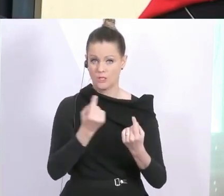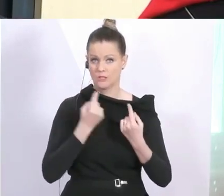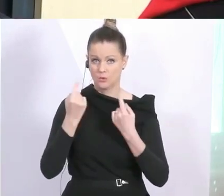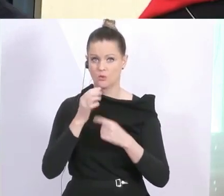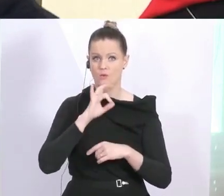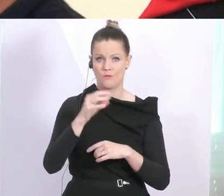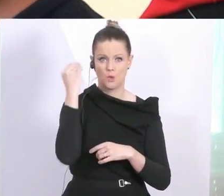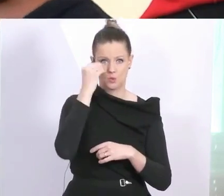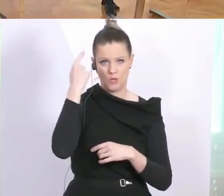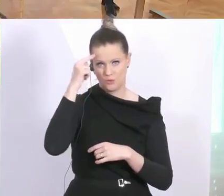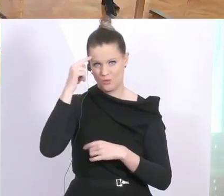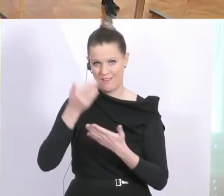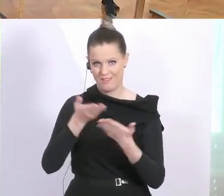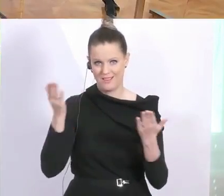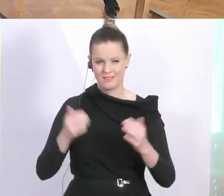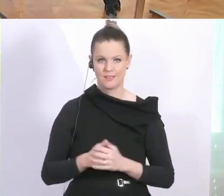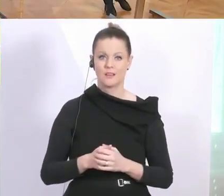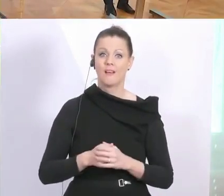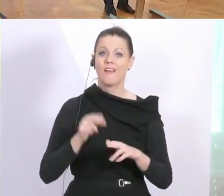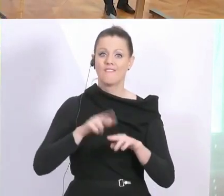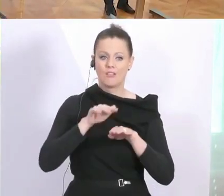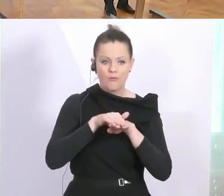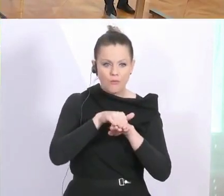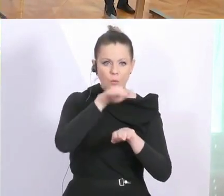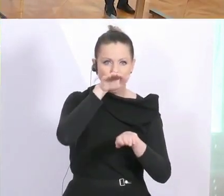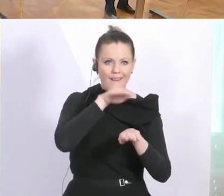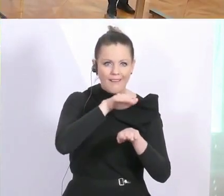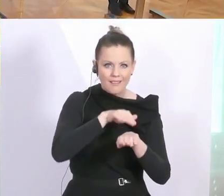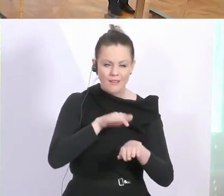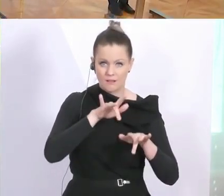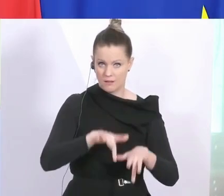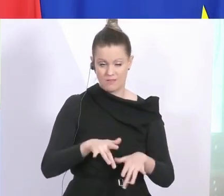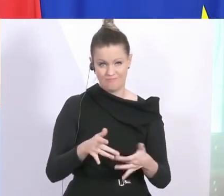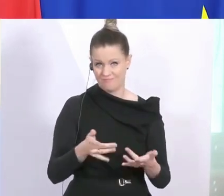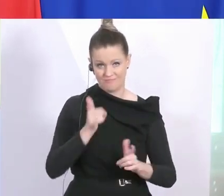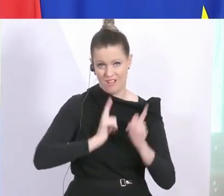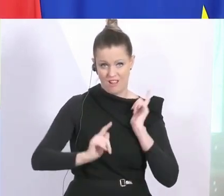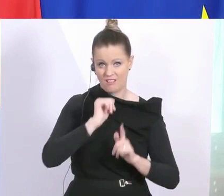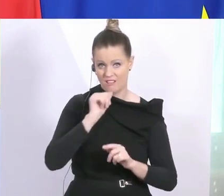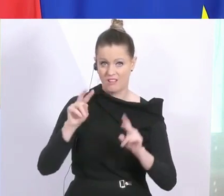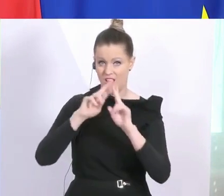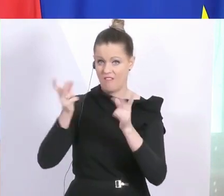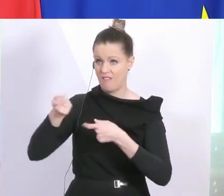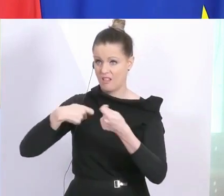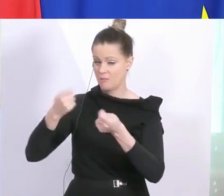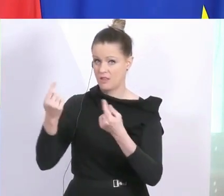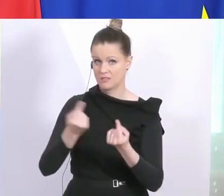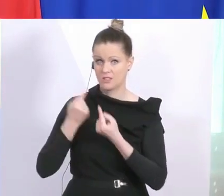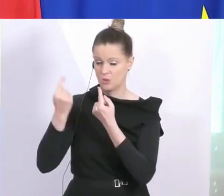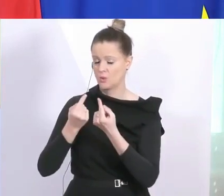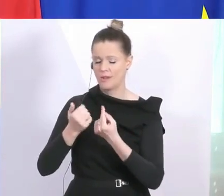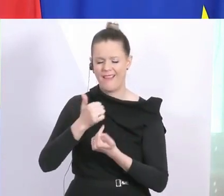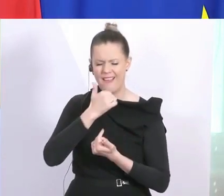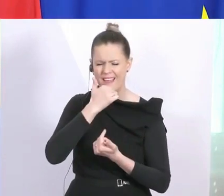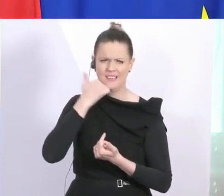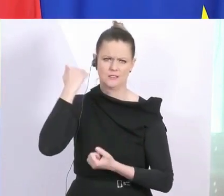Studenten? Also es wäre schön, wenn es Vorräte gäbe. Die Wahrheit ist, die Situation am Weltmarkt ist so unglaublich eng, dass es einfach extrem schwierig